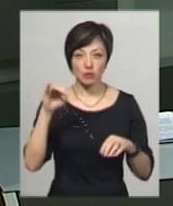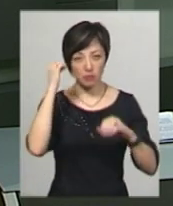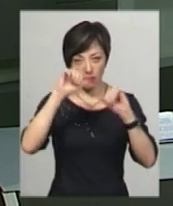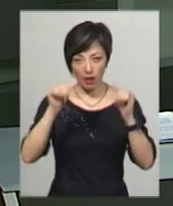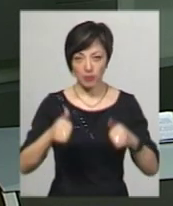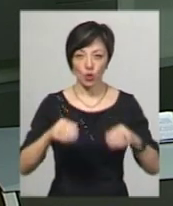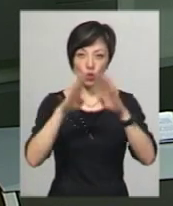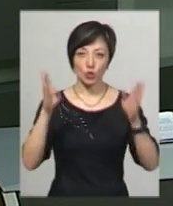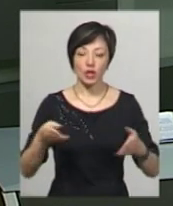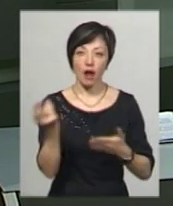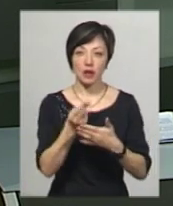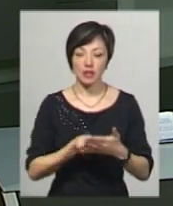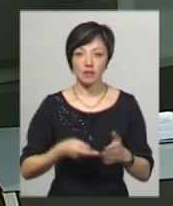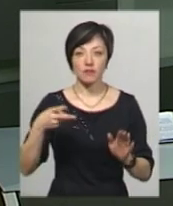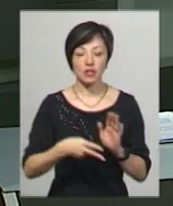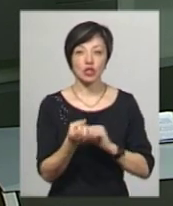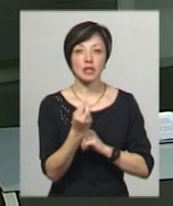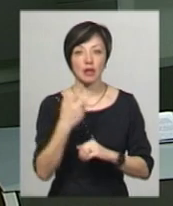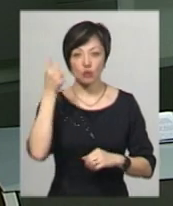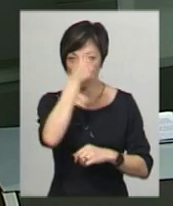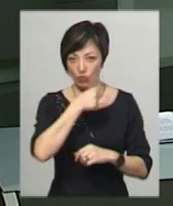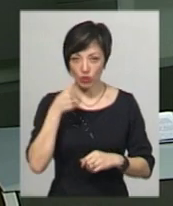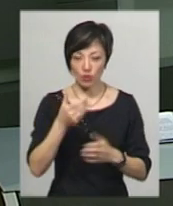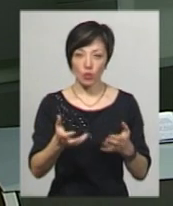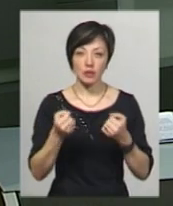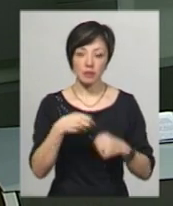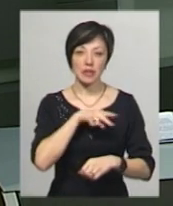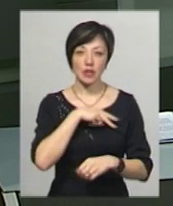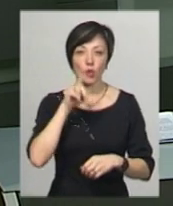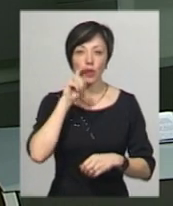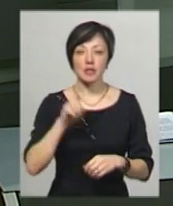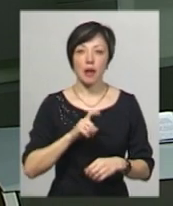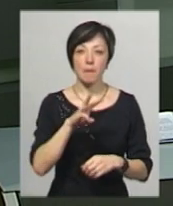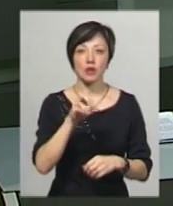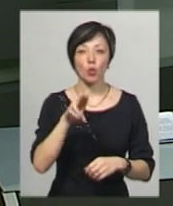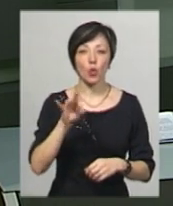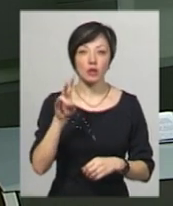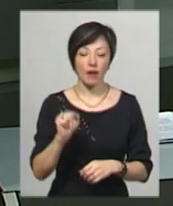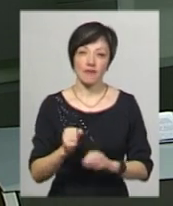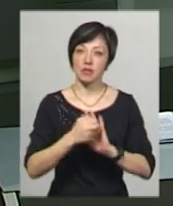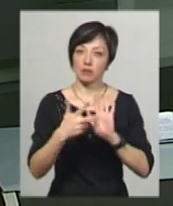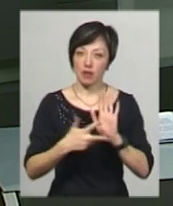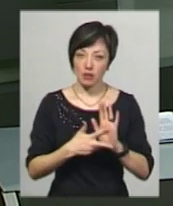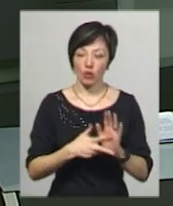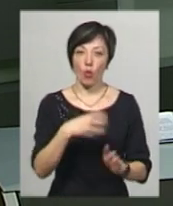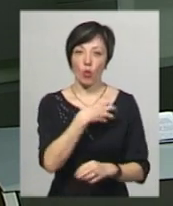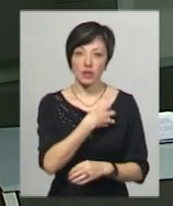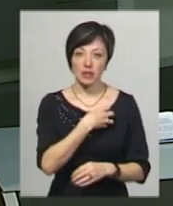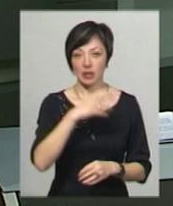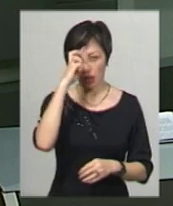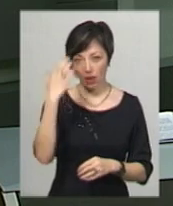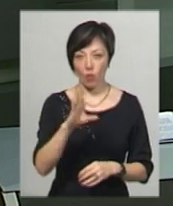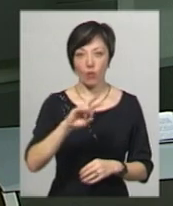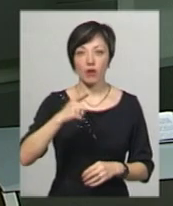меморіальні дошки та картини. У 2013 році отримала титул «Українська Мадонна», в 2018 – орден княгині